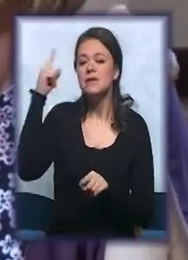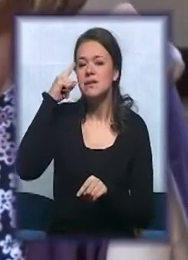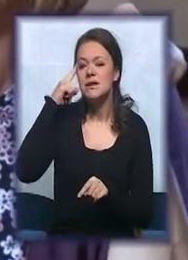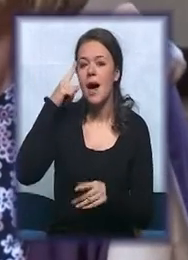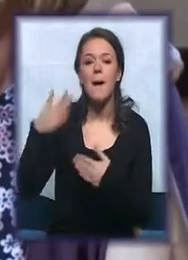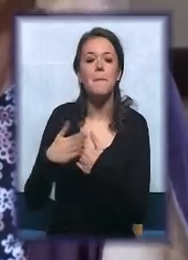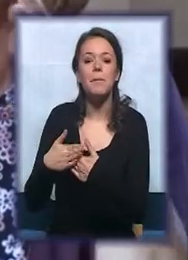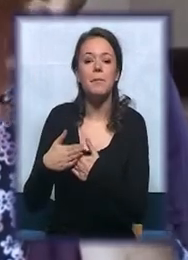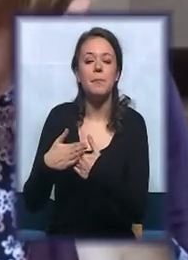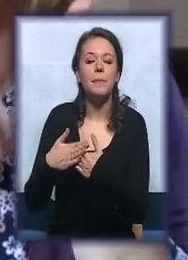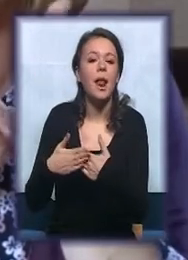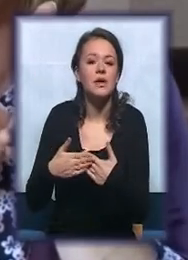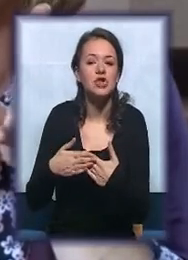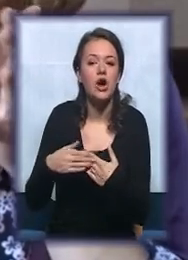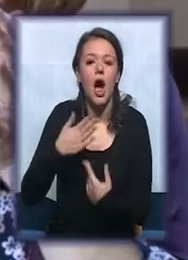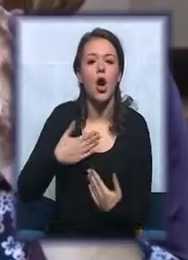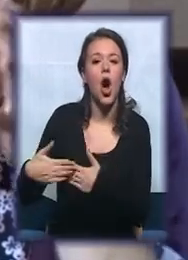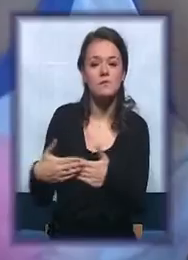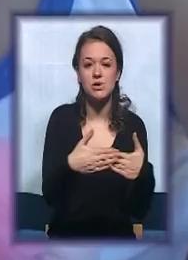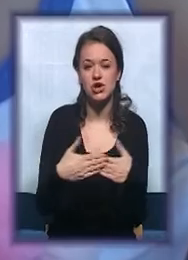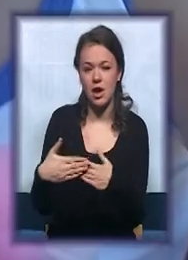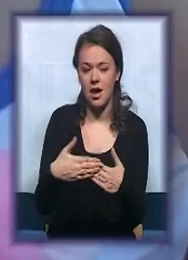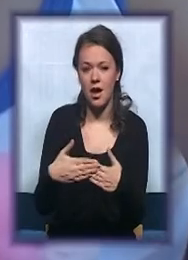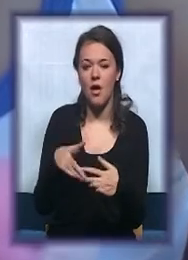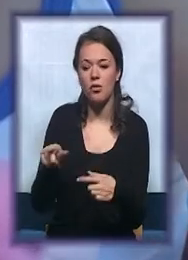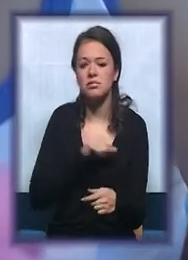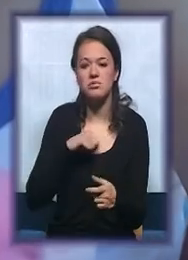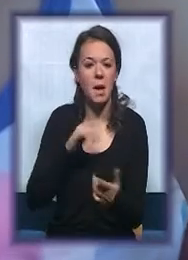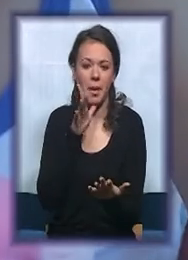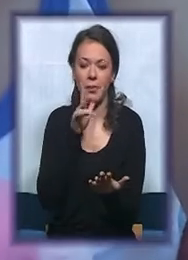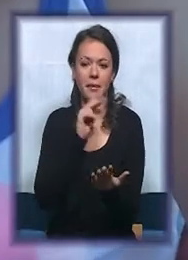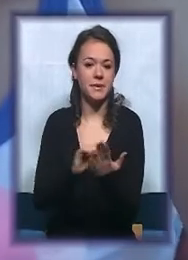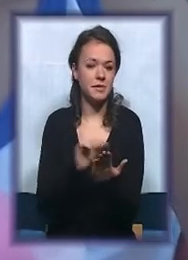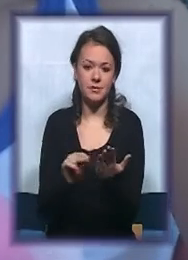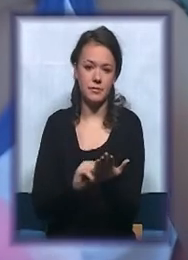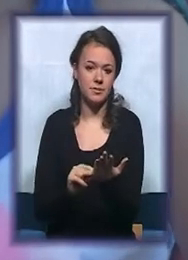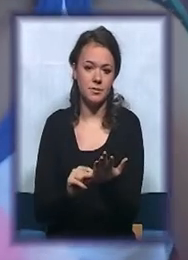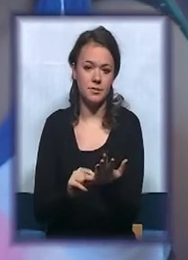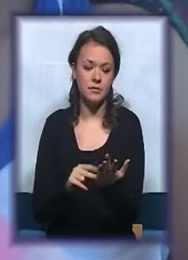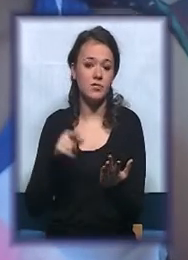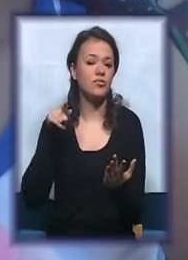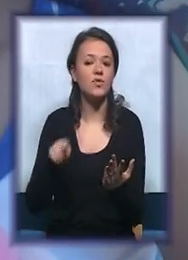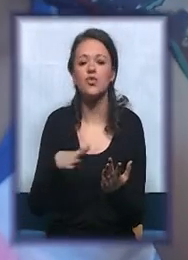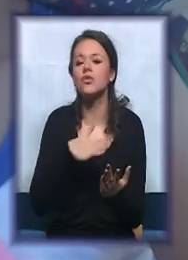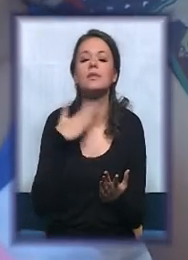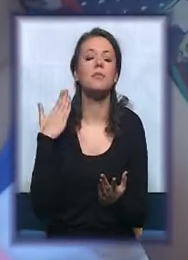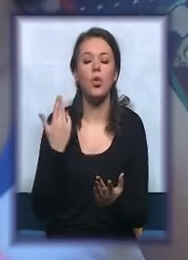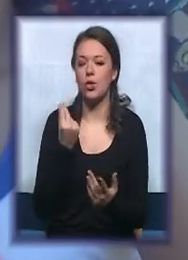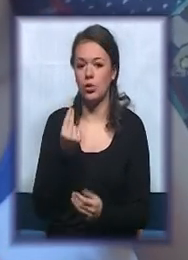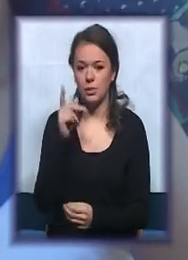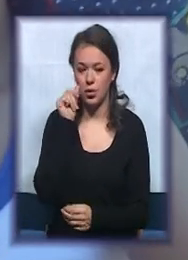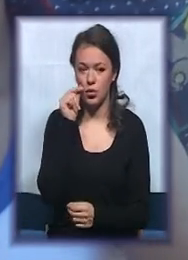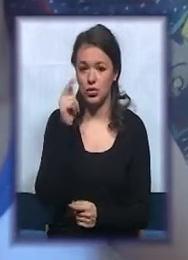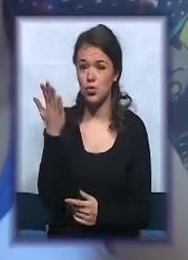komšiluk. Oni su samo tamo negdje zavedeni na papiru. Od divni ljudi u celoj školi. Počeo od